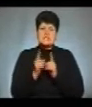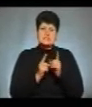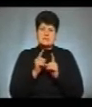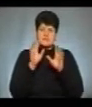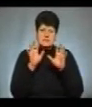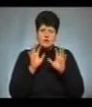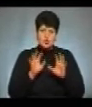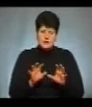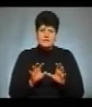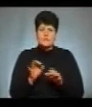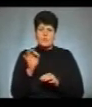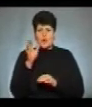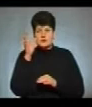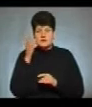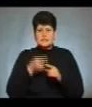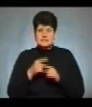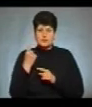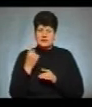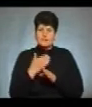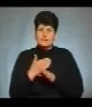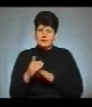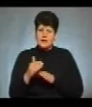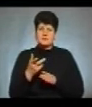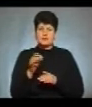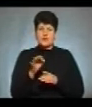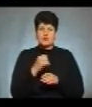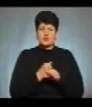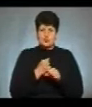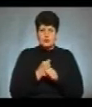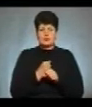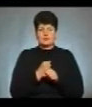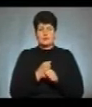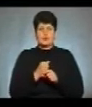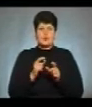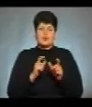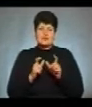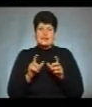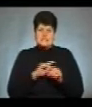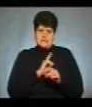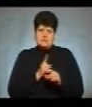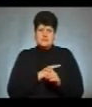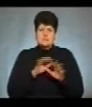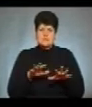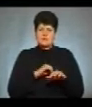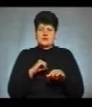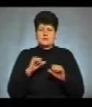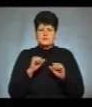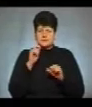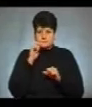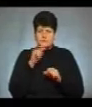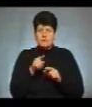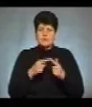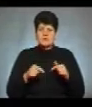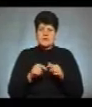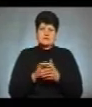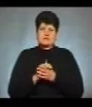про освіту. Це один з етапів проєкту розробка курсу на зміцнення місцевого самоврядування в Україні. Його реалізовує Асоціація міст